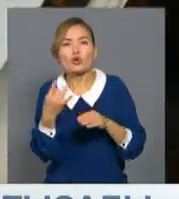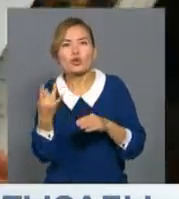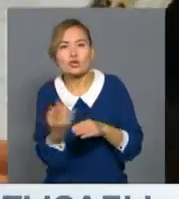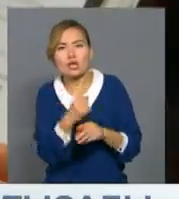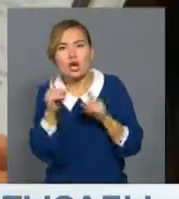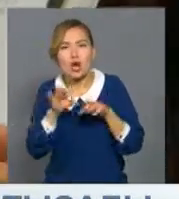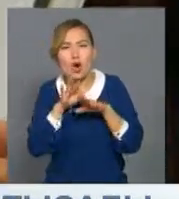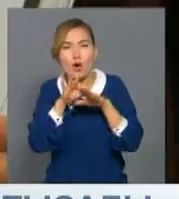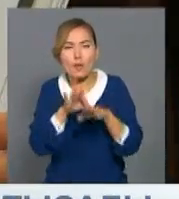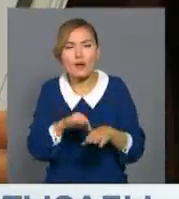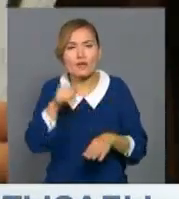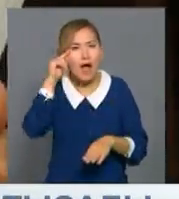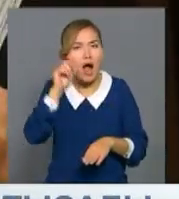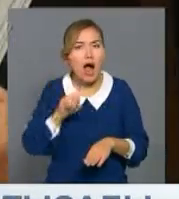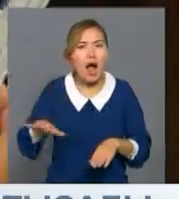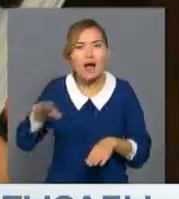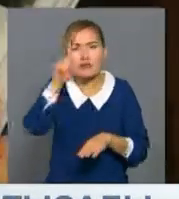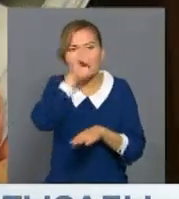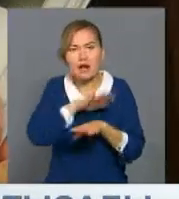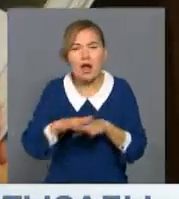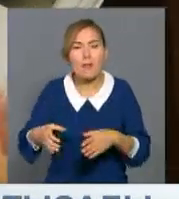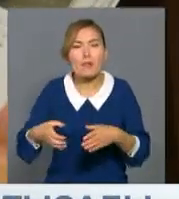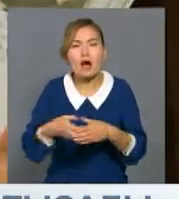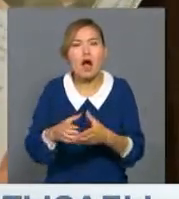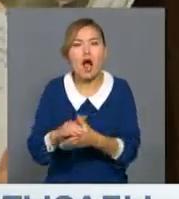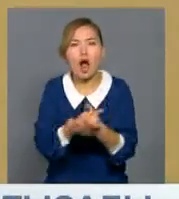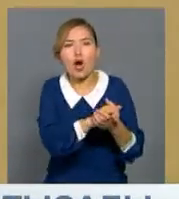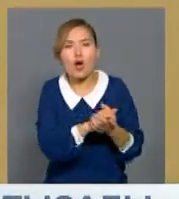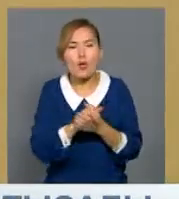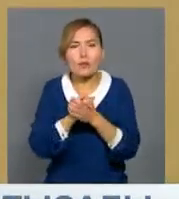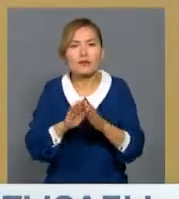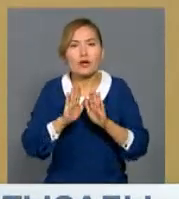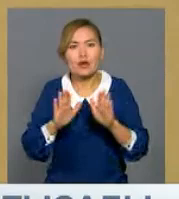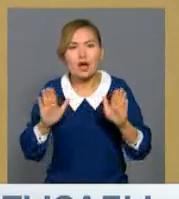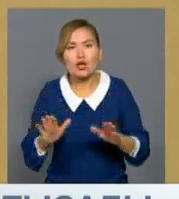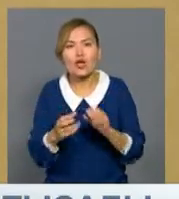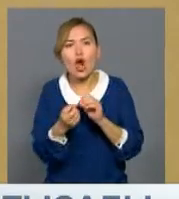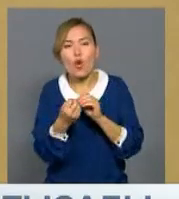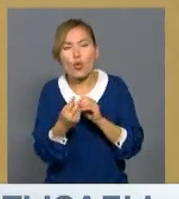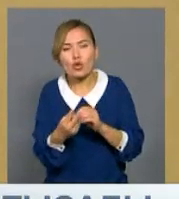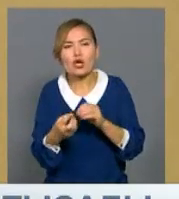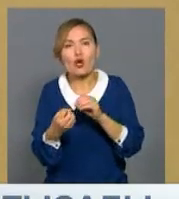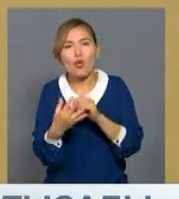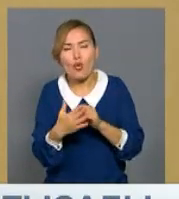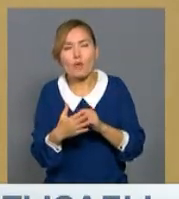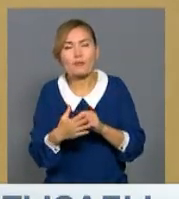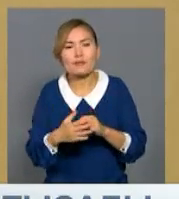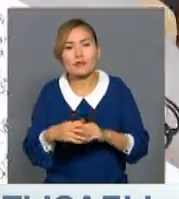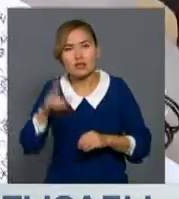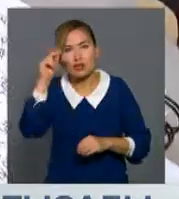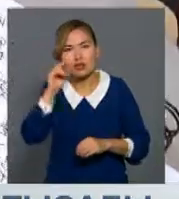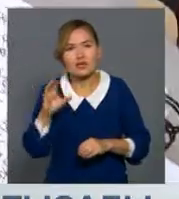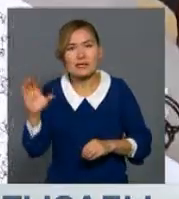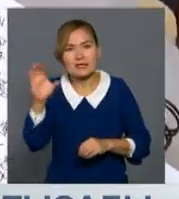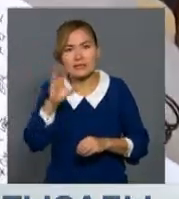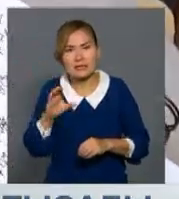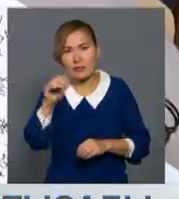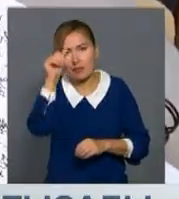өтетін 13-тік шығыс азия елдері қаумдастығының көрмесі 42-тің 12-сімен 15-сі аралығында нәнең қаласында болады.